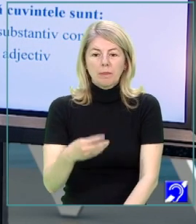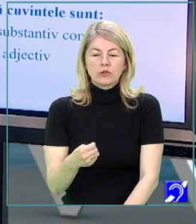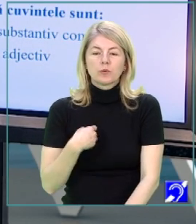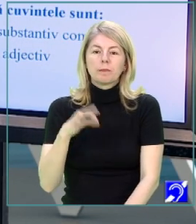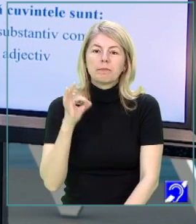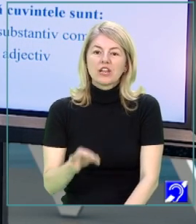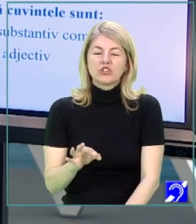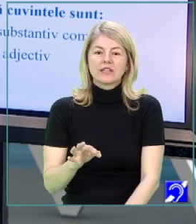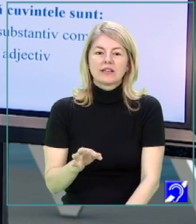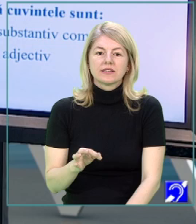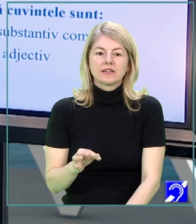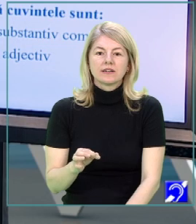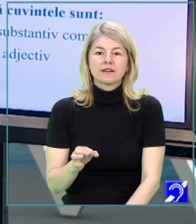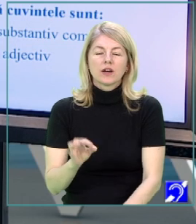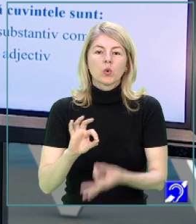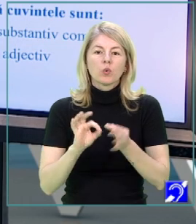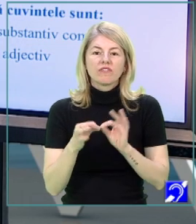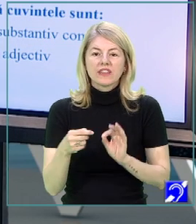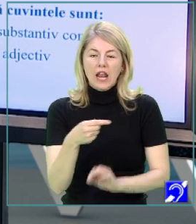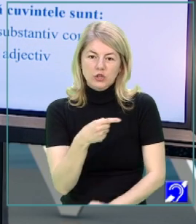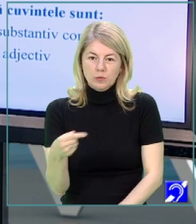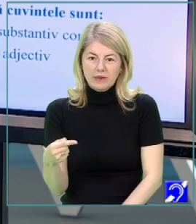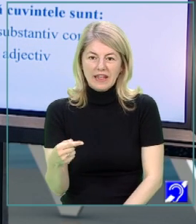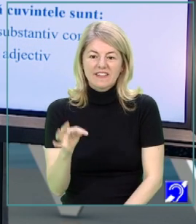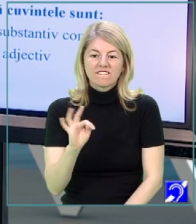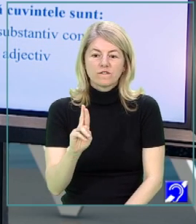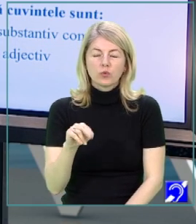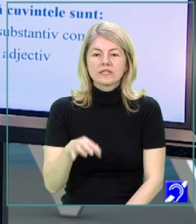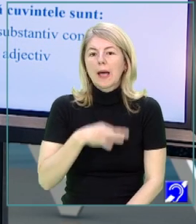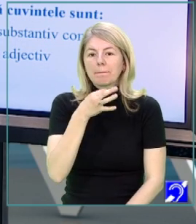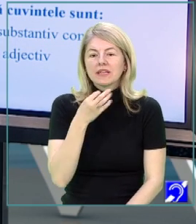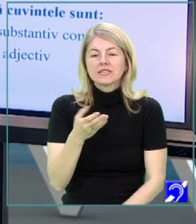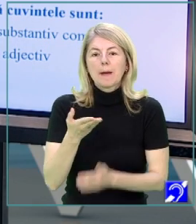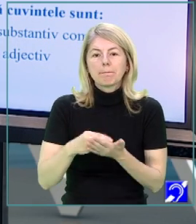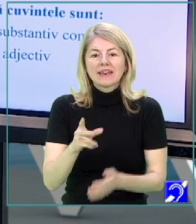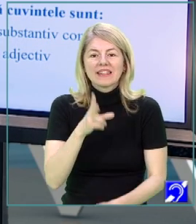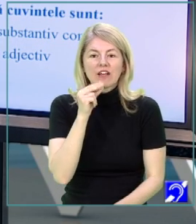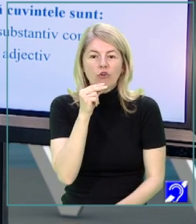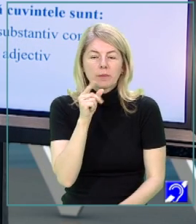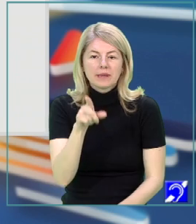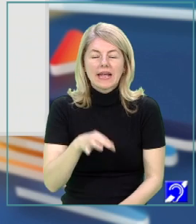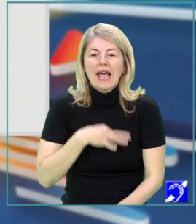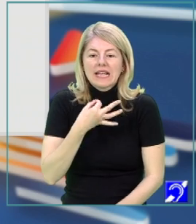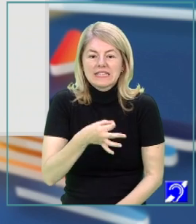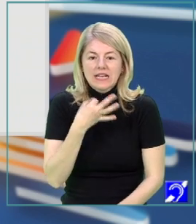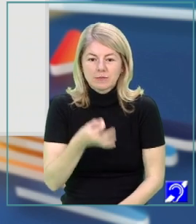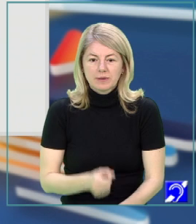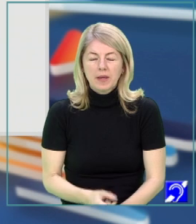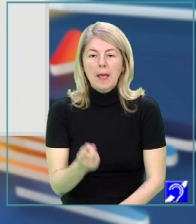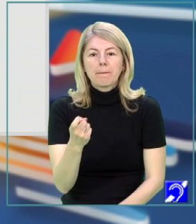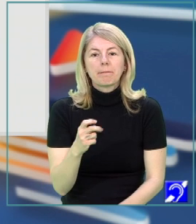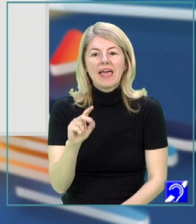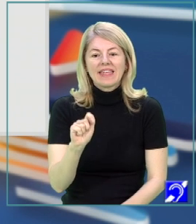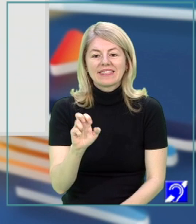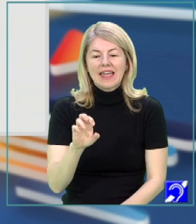Precizează funcția sintactică a cuvintelor subliniate, menționând partea de vorbire prin care se exprimă. Pe terase